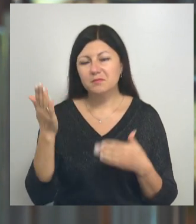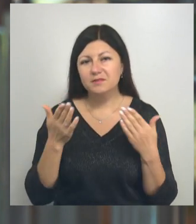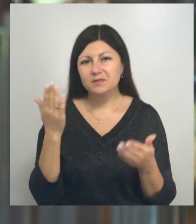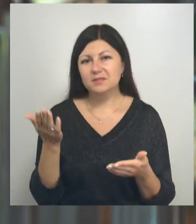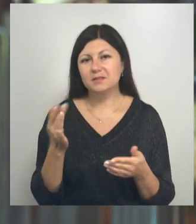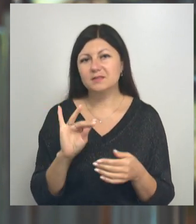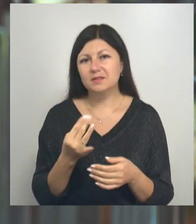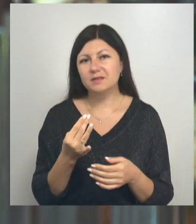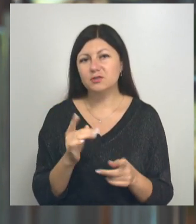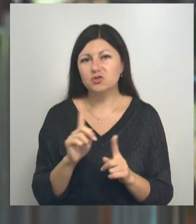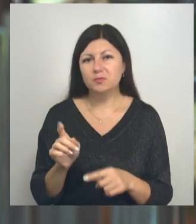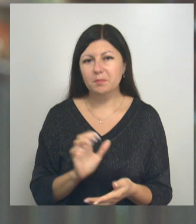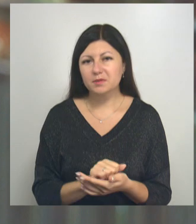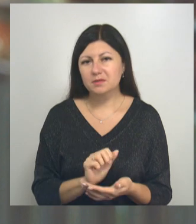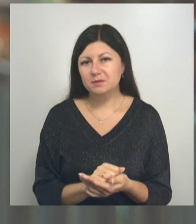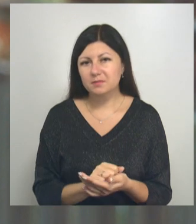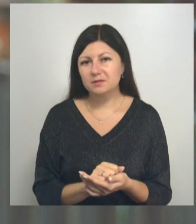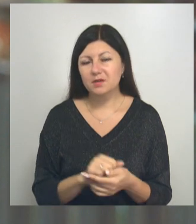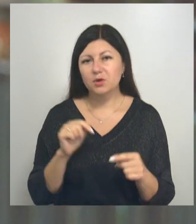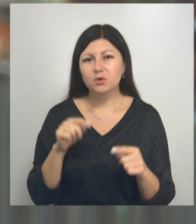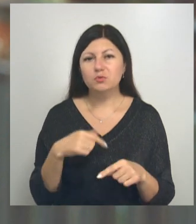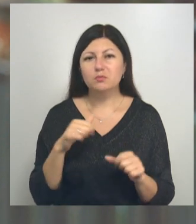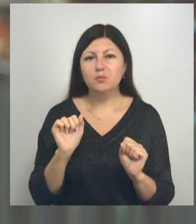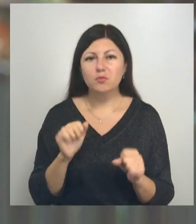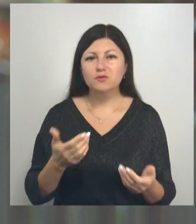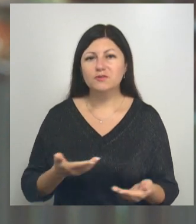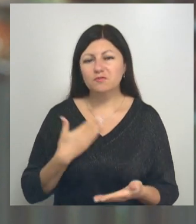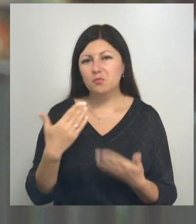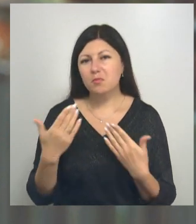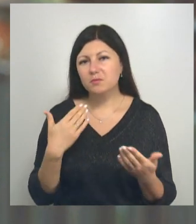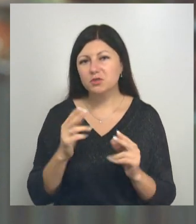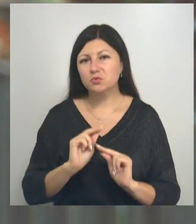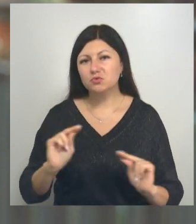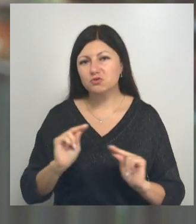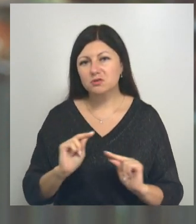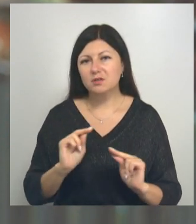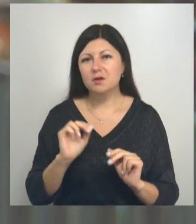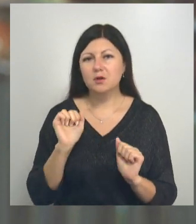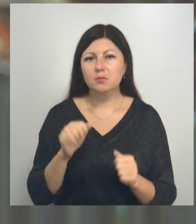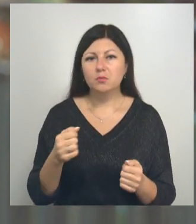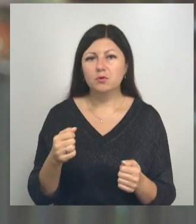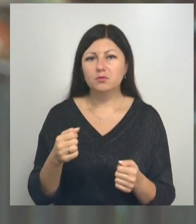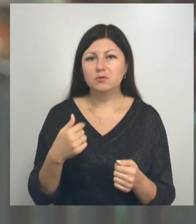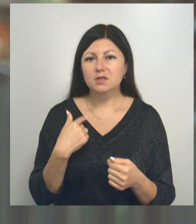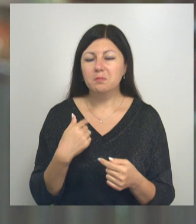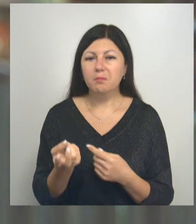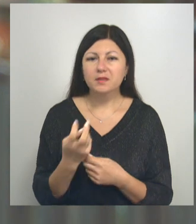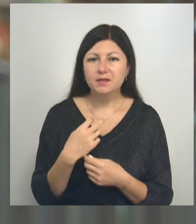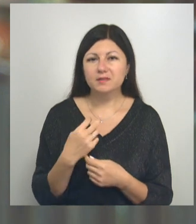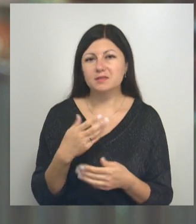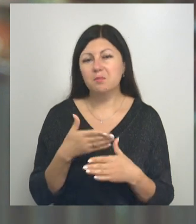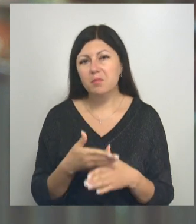и чем-то позаниматься. Мы можем вживую пообщаться с учителями. Они могут к нам подойти,